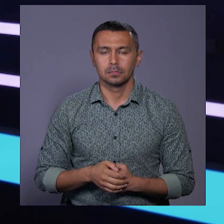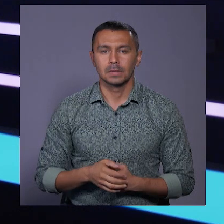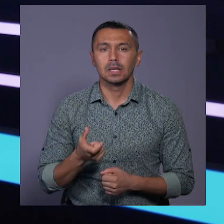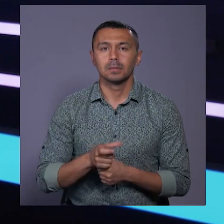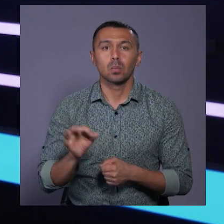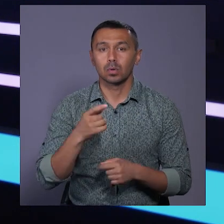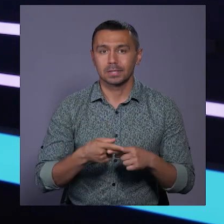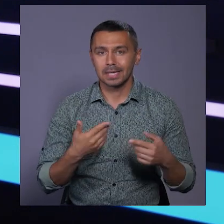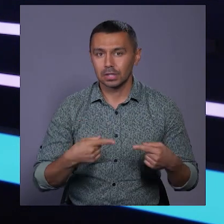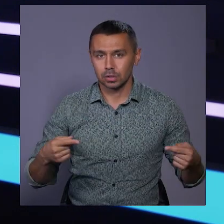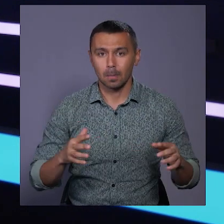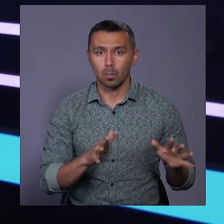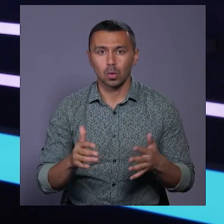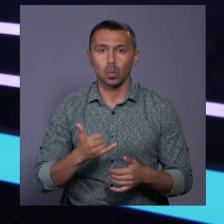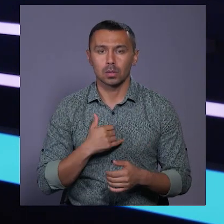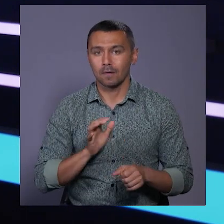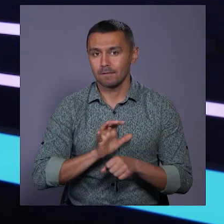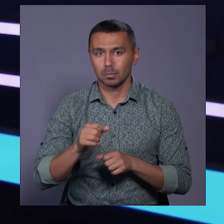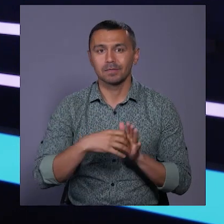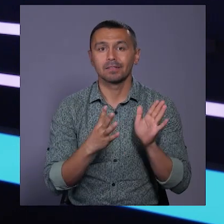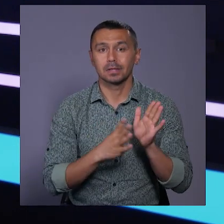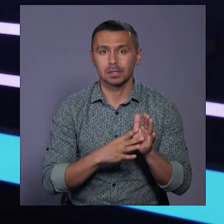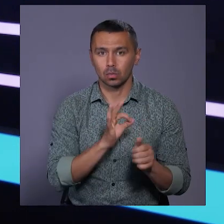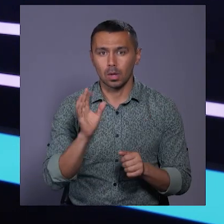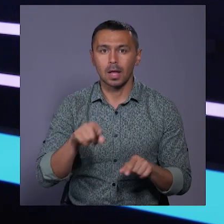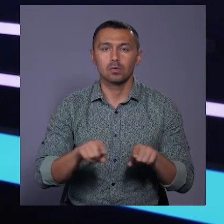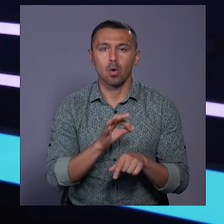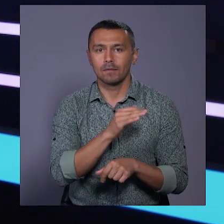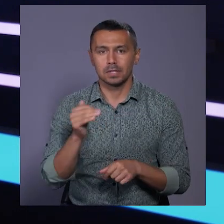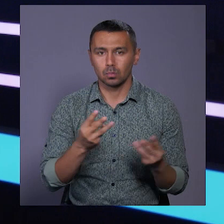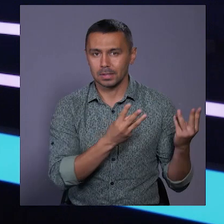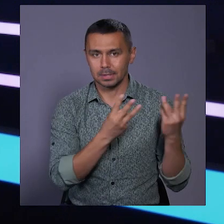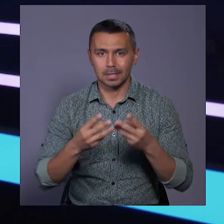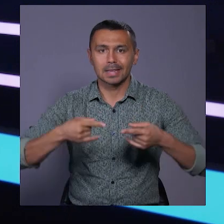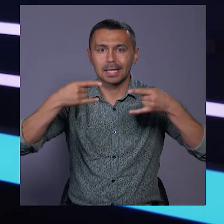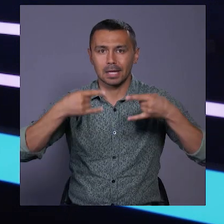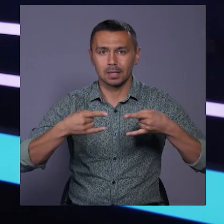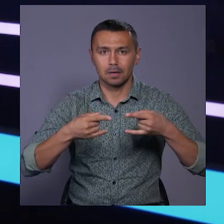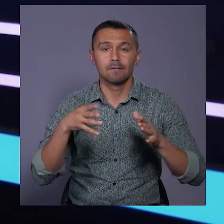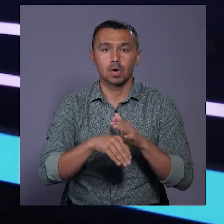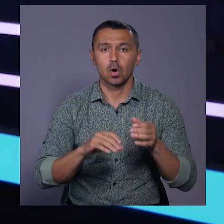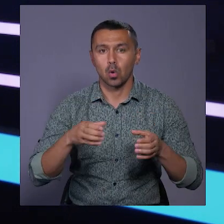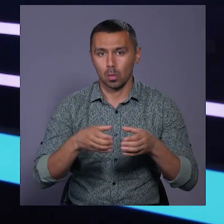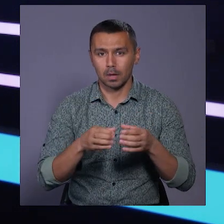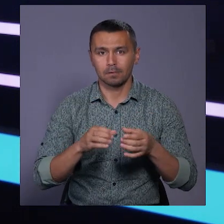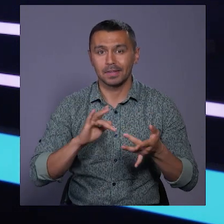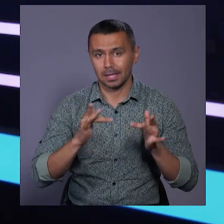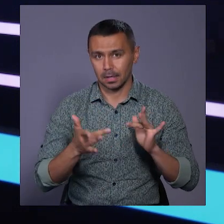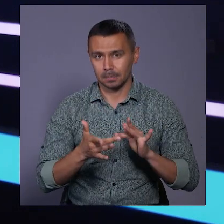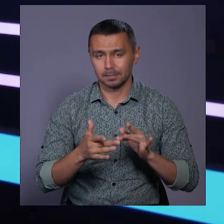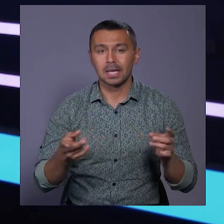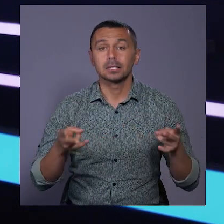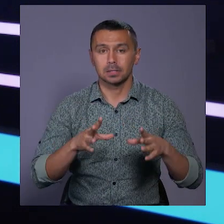Більше про ці та інші події у нашому випуску О19, а також на офіційному сайті телеканалу та у групах в соціальних мережах.